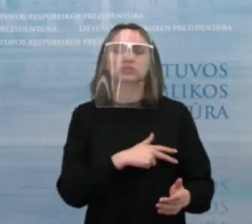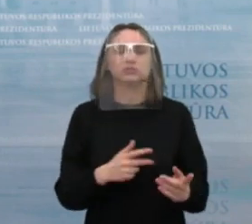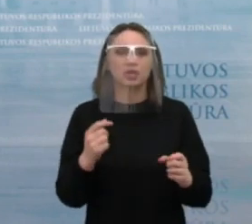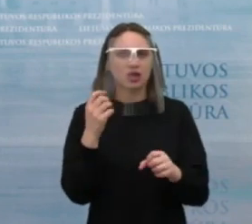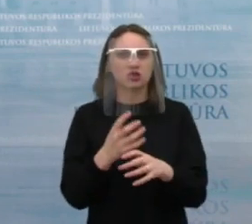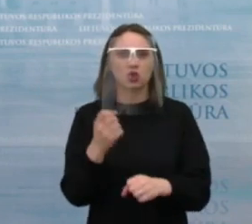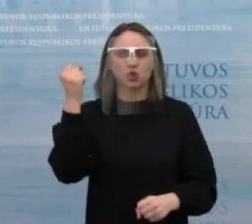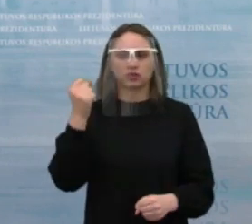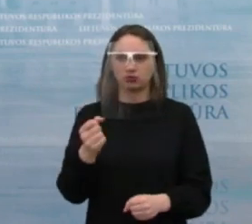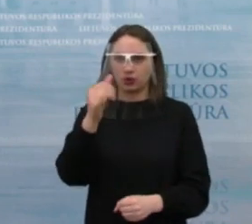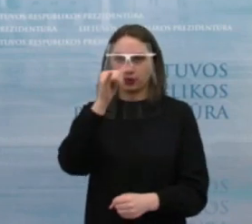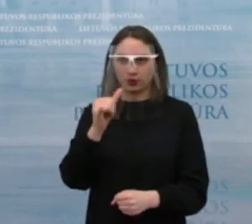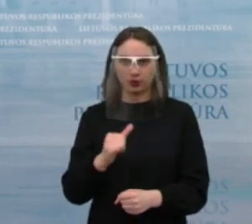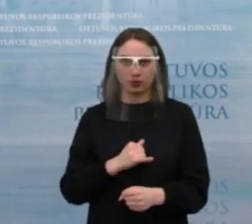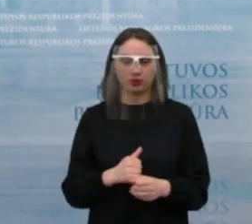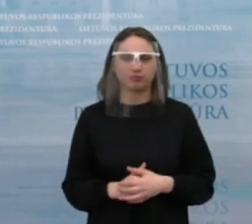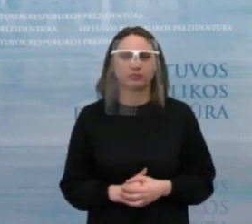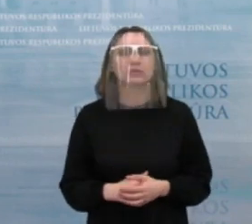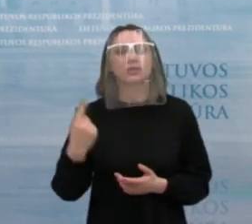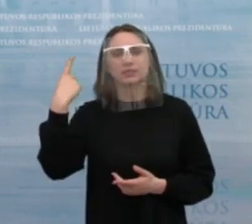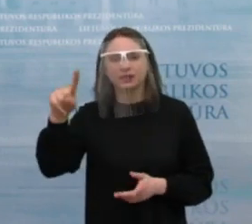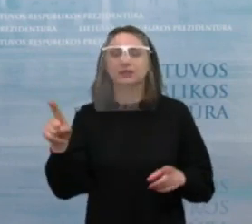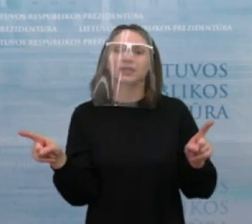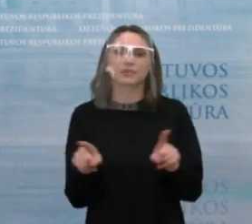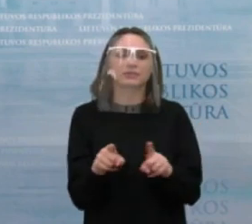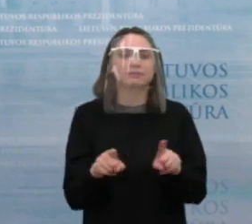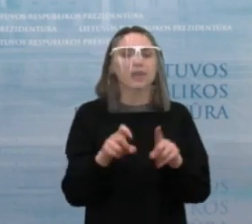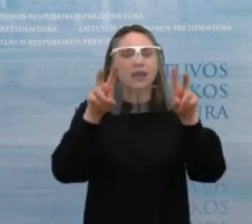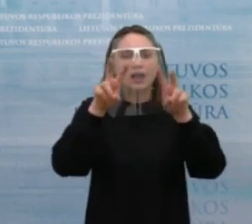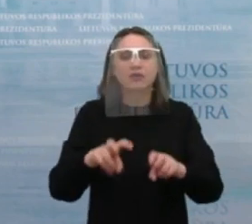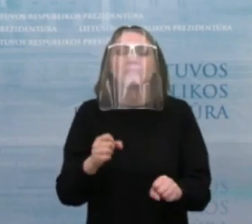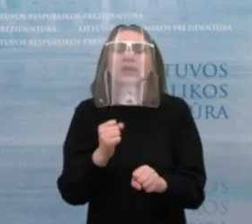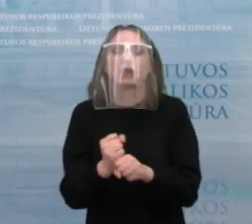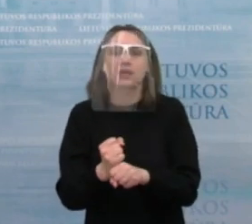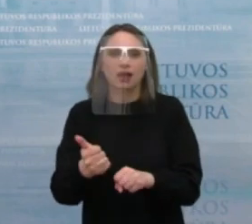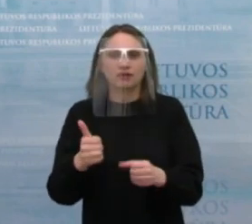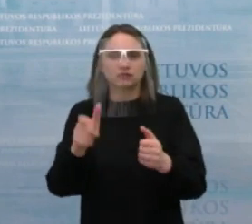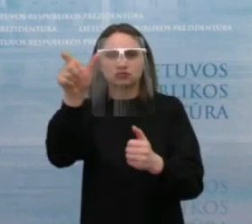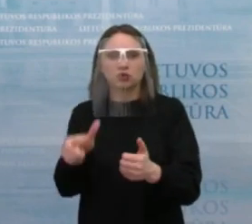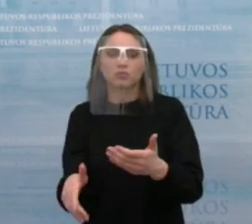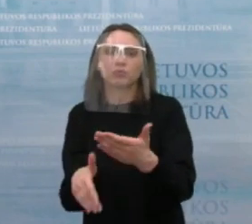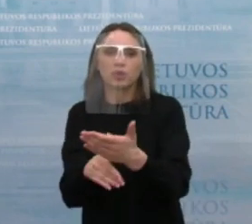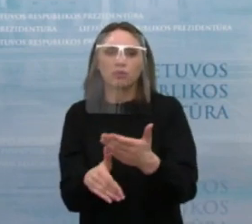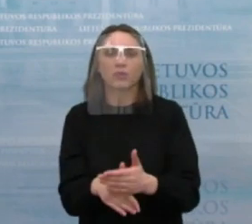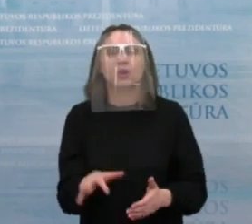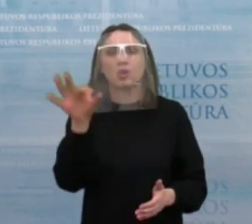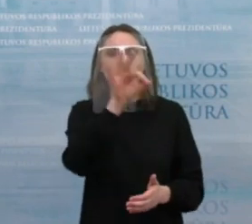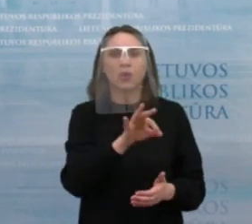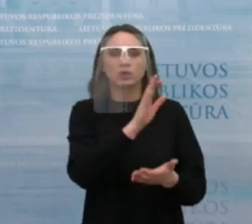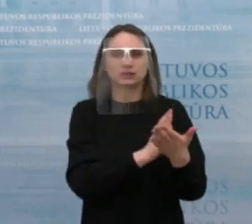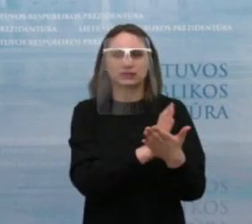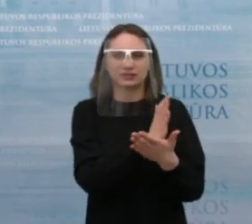draudimo išmokos, bei analizuosime kitas priemonės, kurių galėtume mimtis, taip pat ir stažo mažinimo